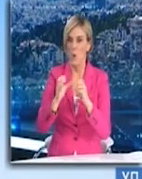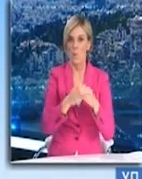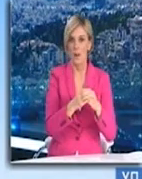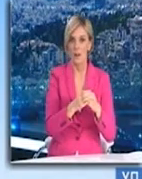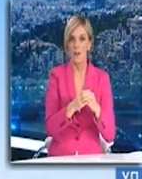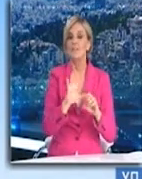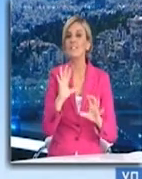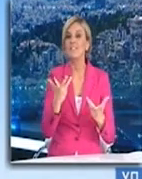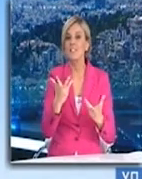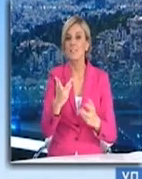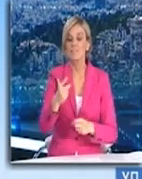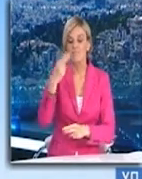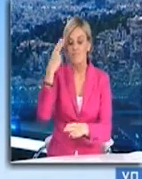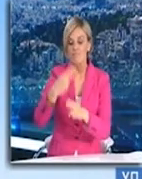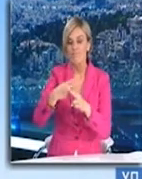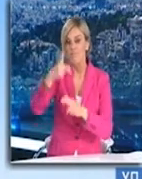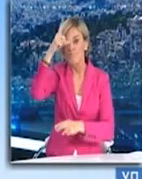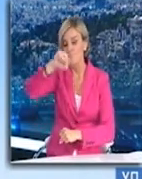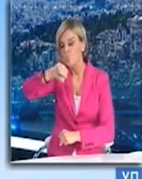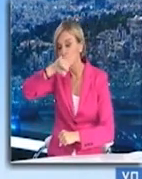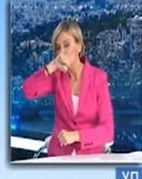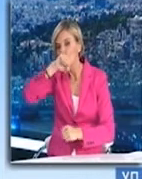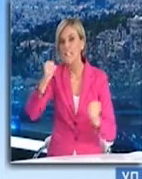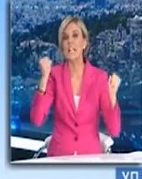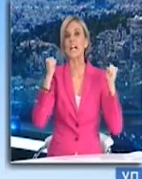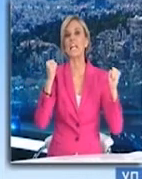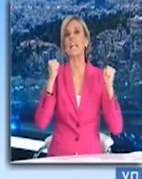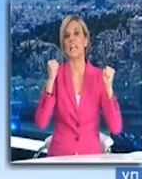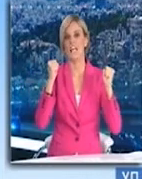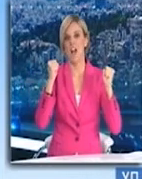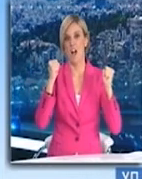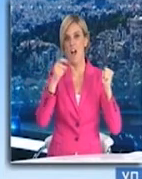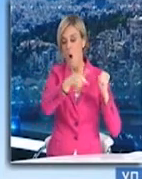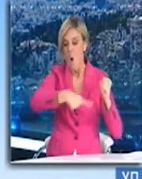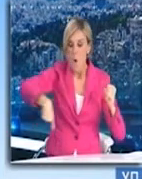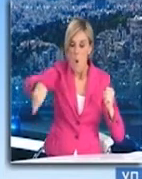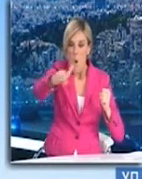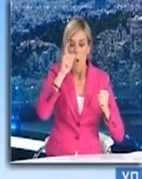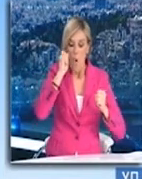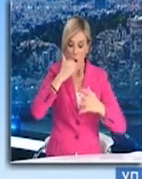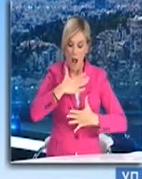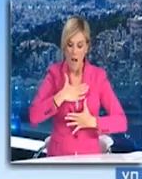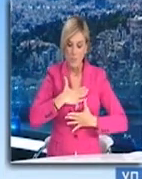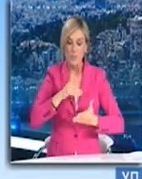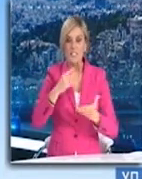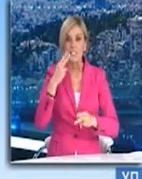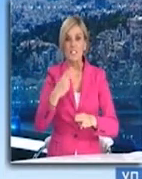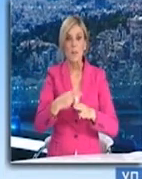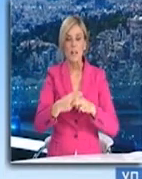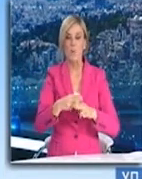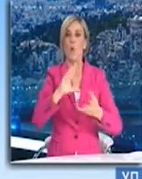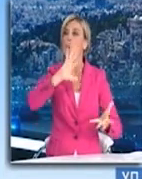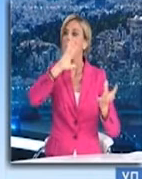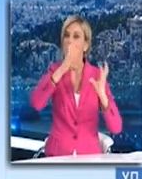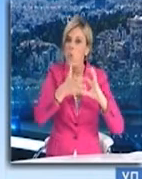αγαθό της υγείας που πρέπει να προσφέρεται απλόχερα σε όλους, ο πλανής βρίσκεται σε μία πάρα πολύ δύσκολη στιγμή, η Ευρώπη το ίδιο,